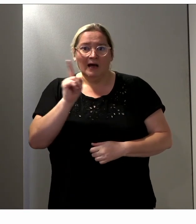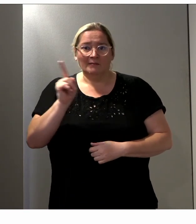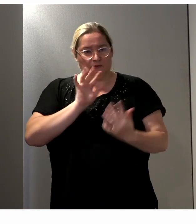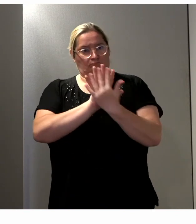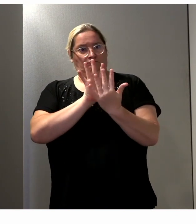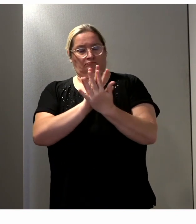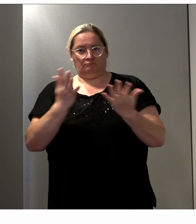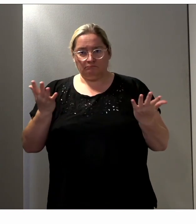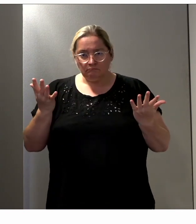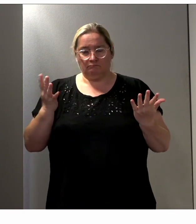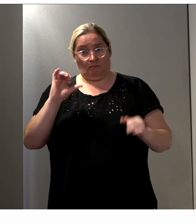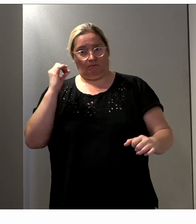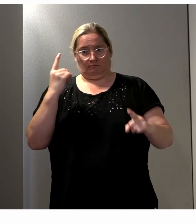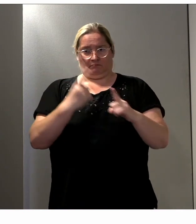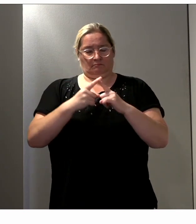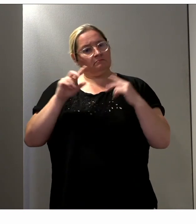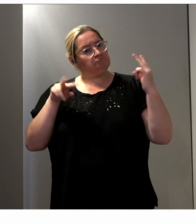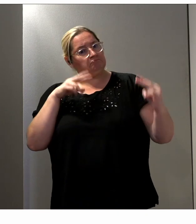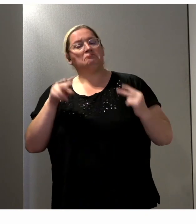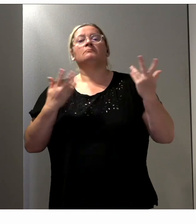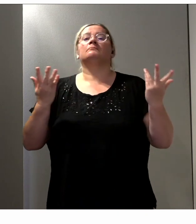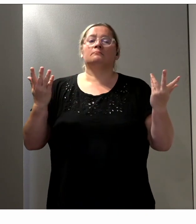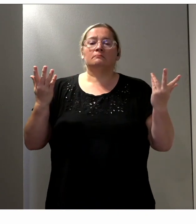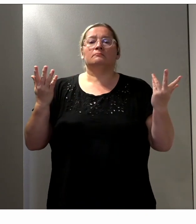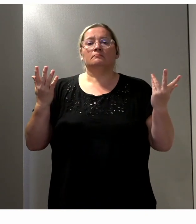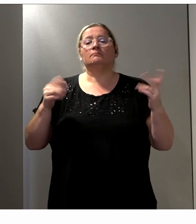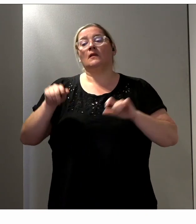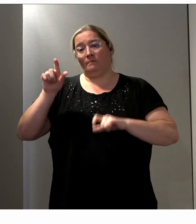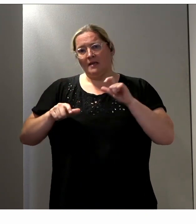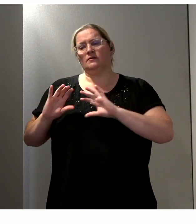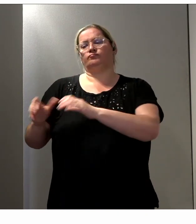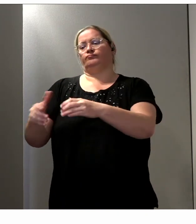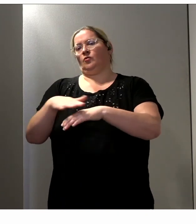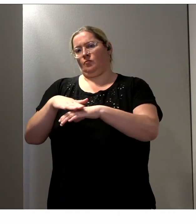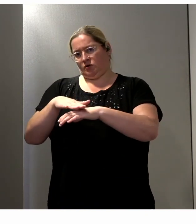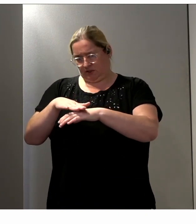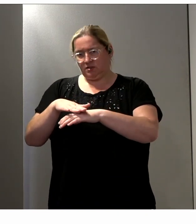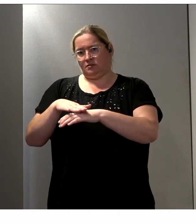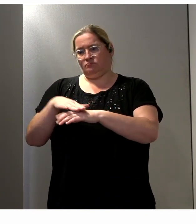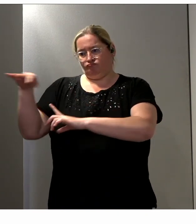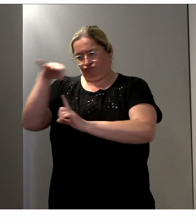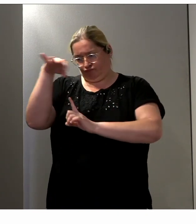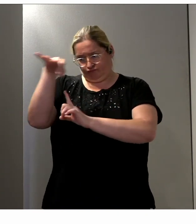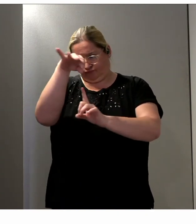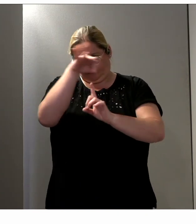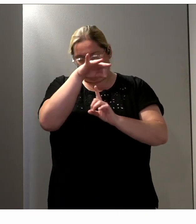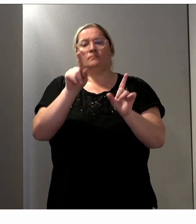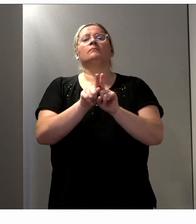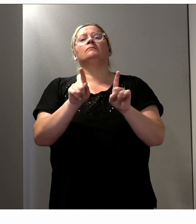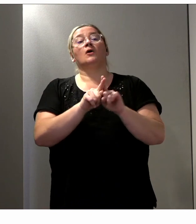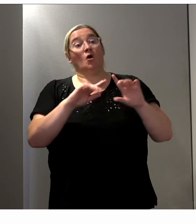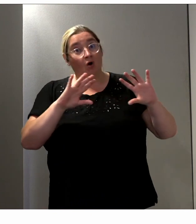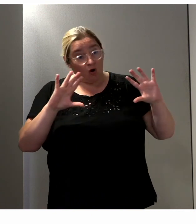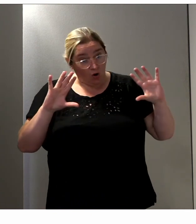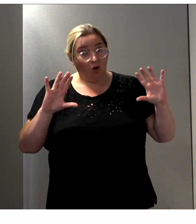rencontrer, à savoir les représentants des partis politiques, les représentants des